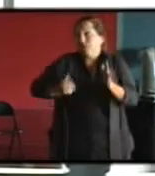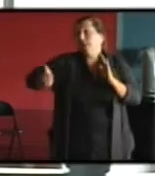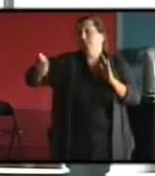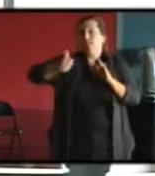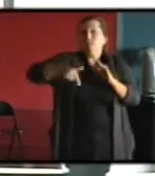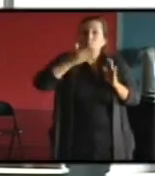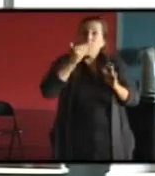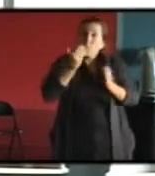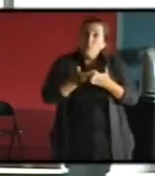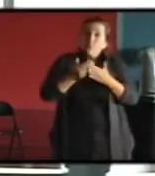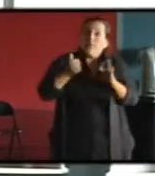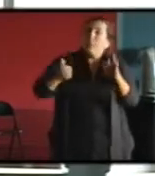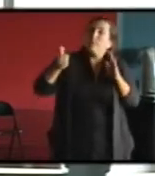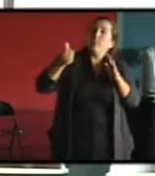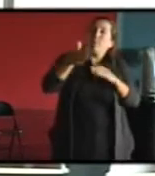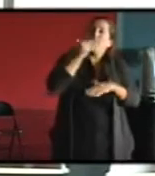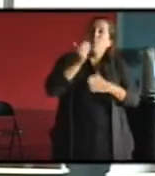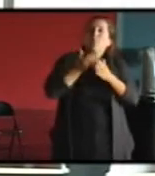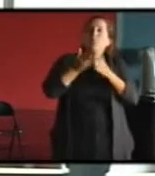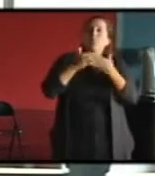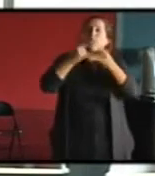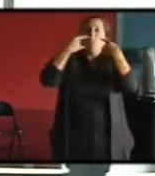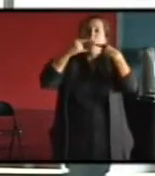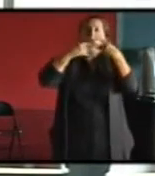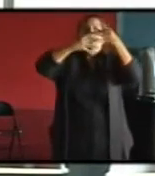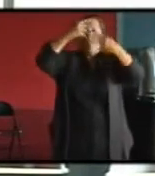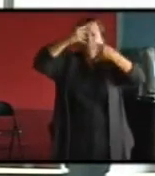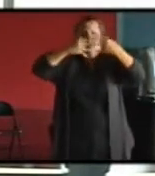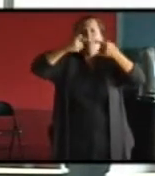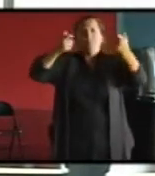individuelle, les persiennes, les stores,